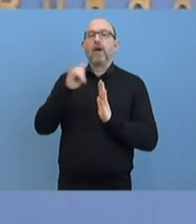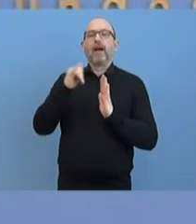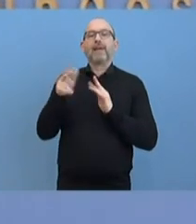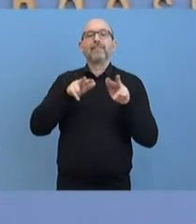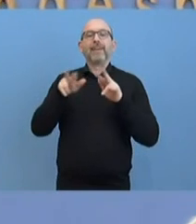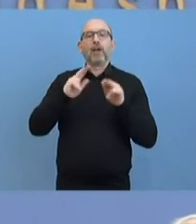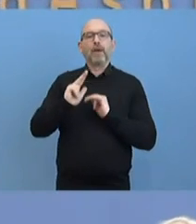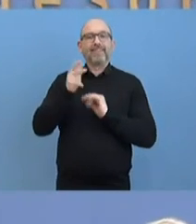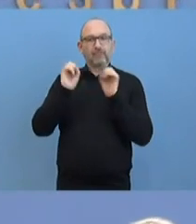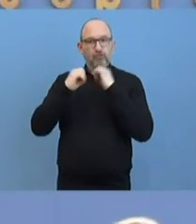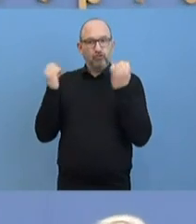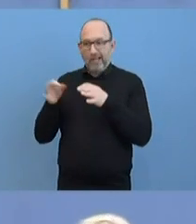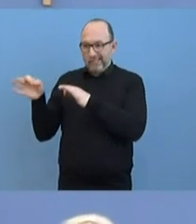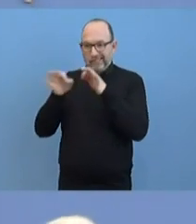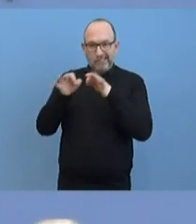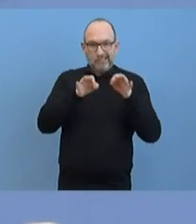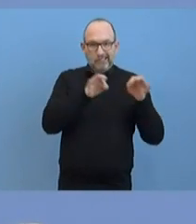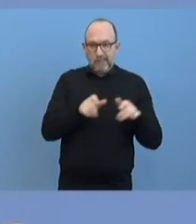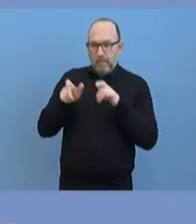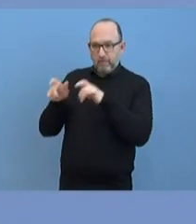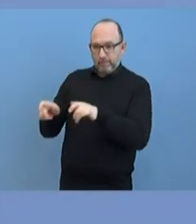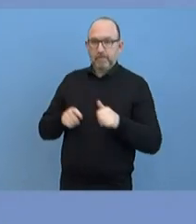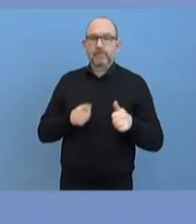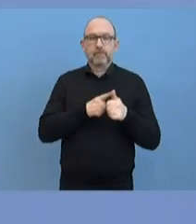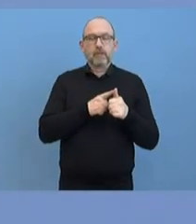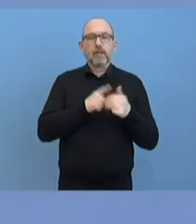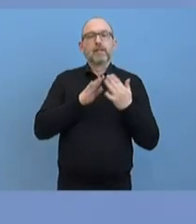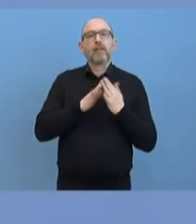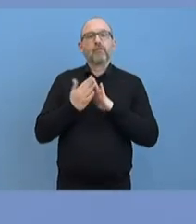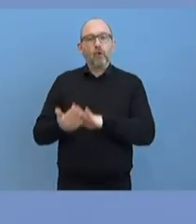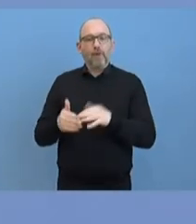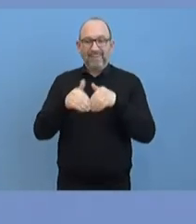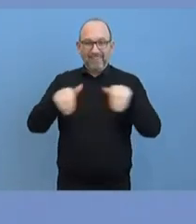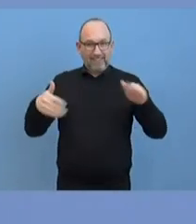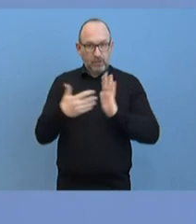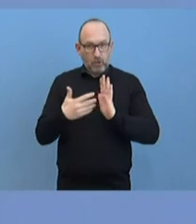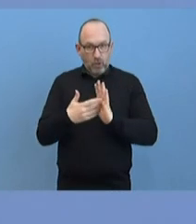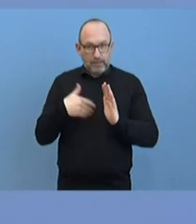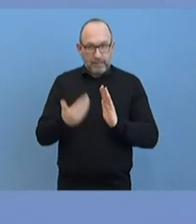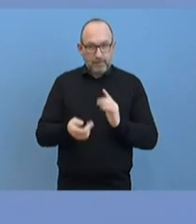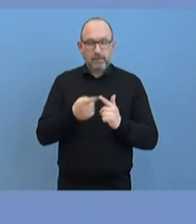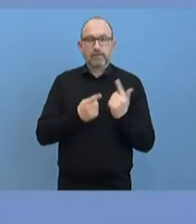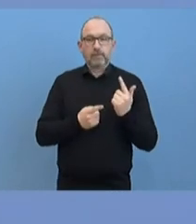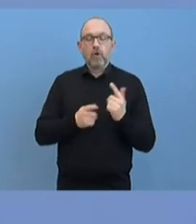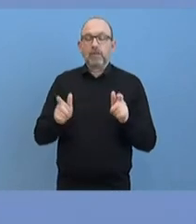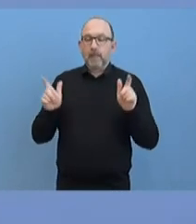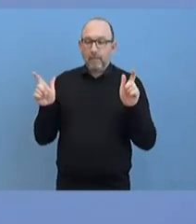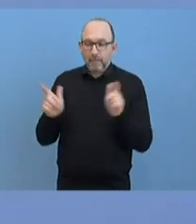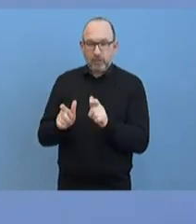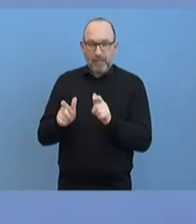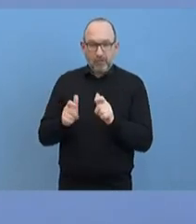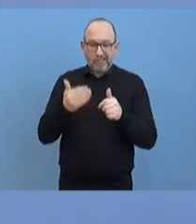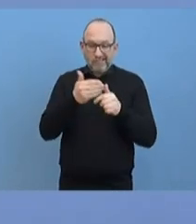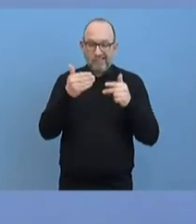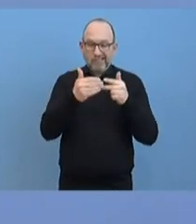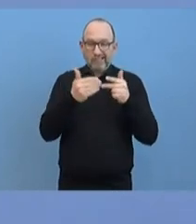Drittstaaten bis auf Weiteres. Dann gibt es die vorübergehend eingeführten Grenzkontrollen und diese Beschränkungen reihen sich in